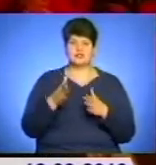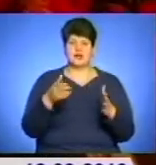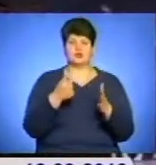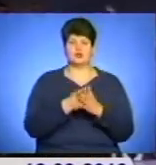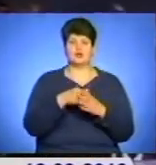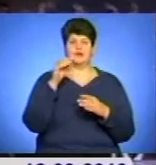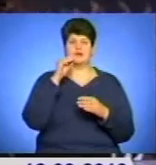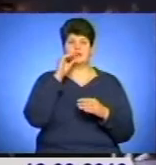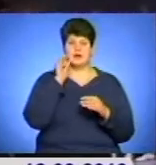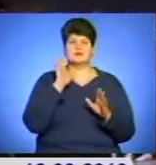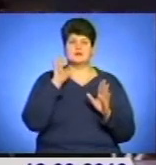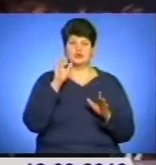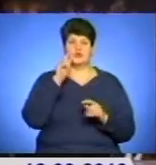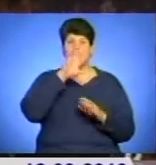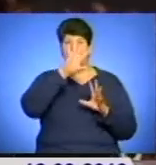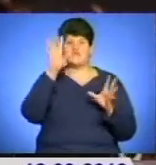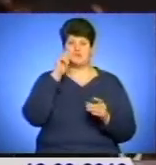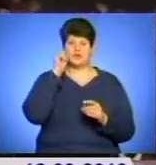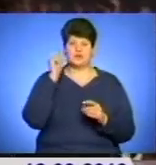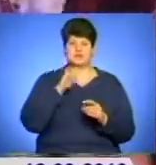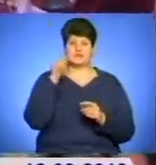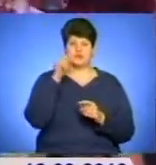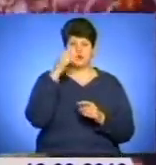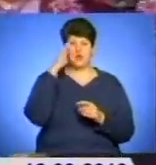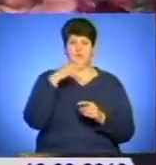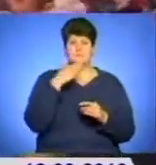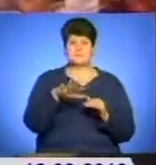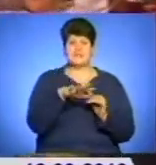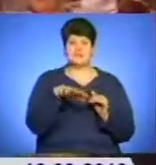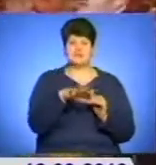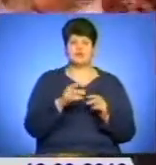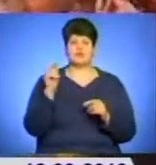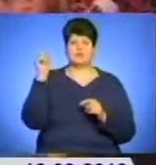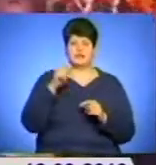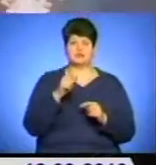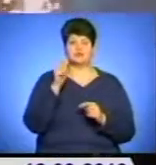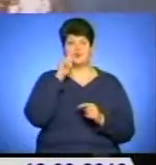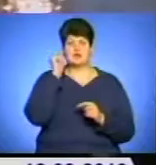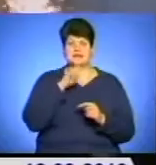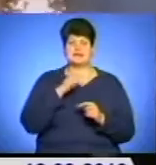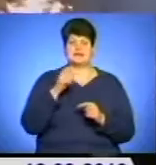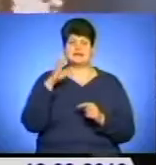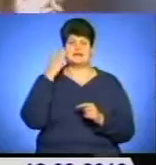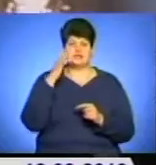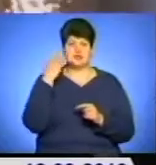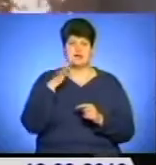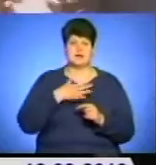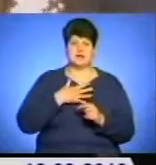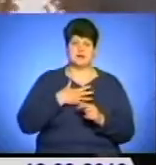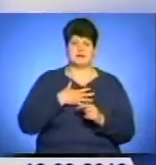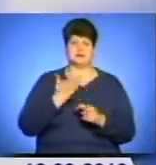всеукраїнським. А на «Батьківщину поета» з'їдуться українці із США, Канади, Росії та країн Європи.